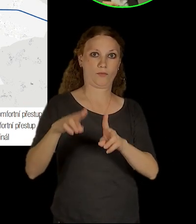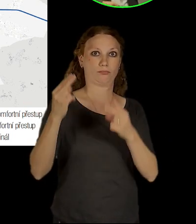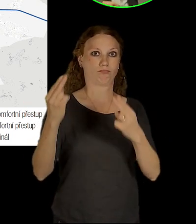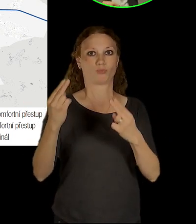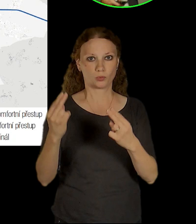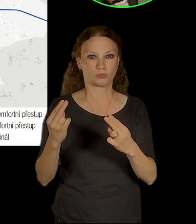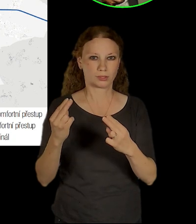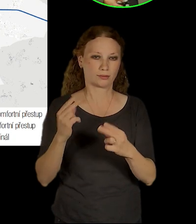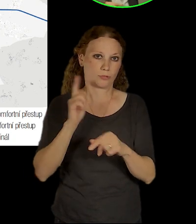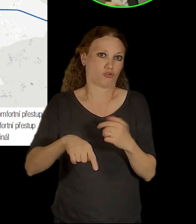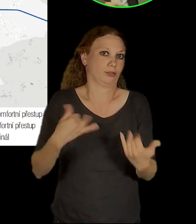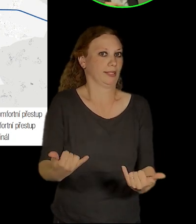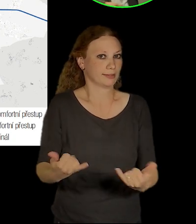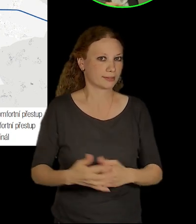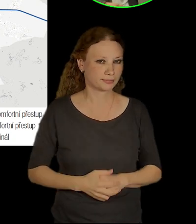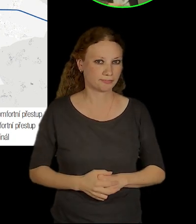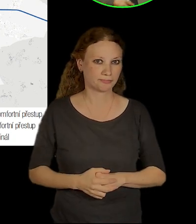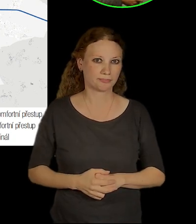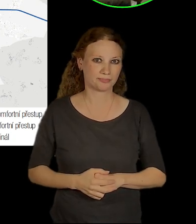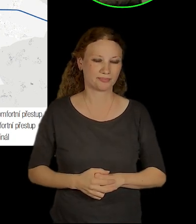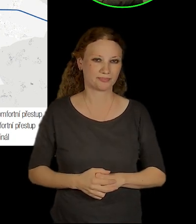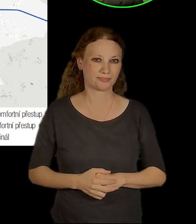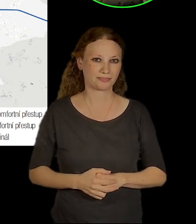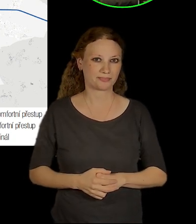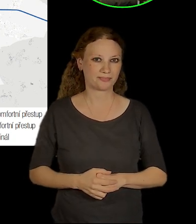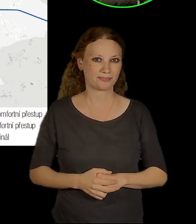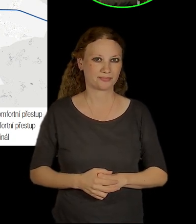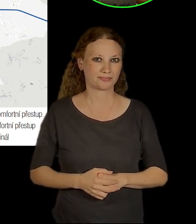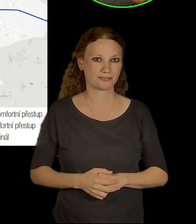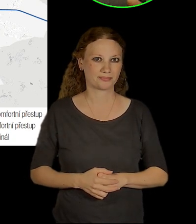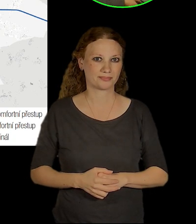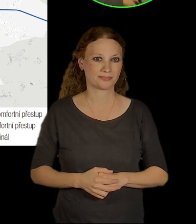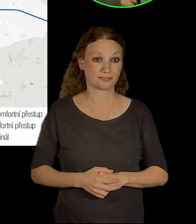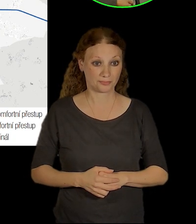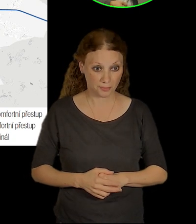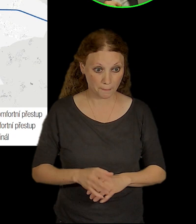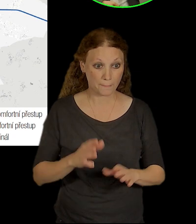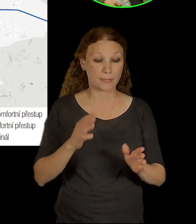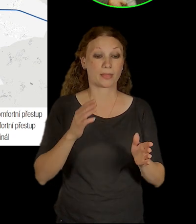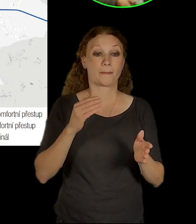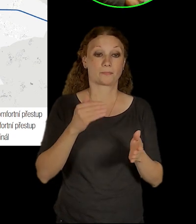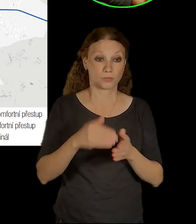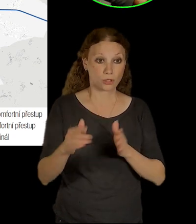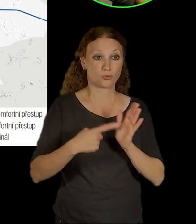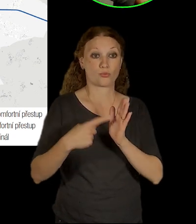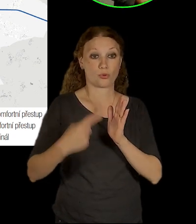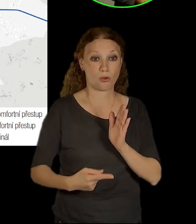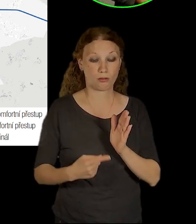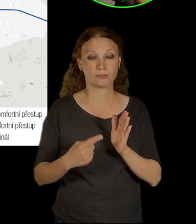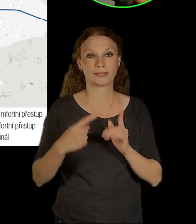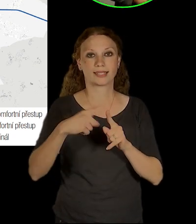vlastně po té přestavbě, tak jak ji známe. No a posledním úkolem terminálu je vlastně